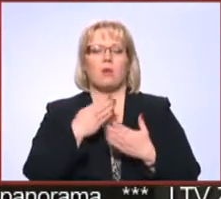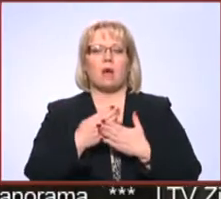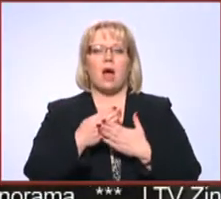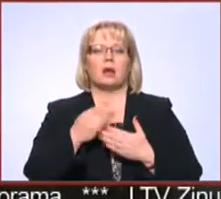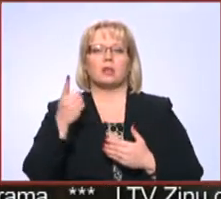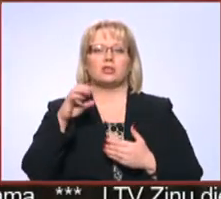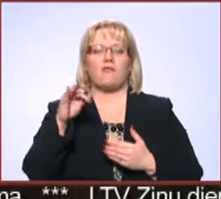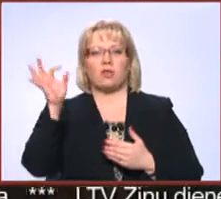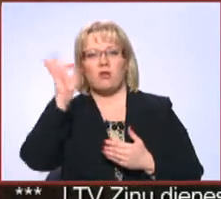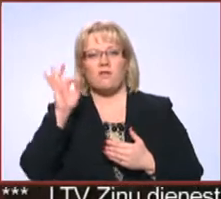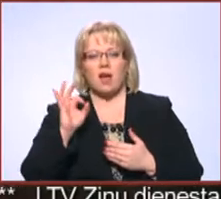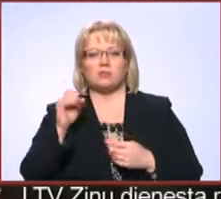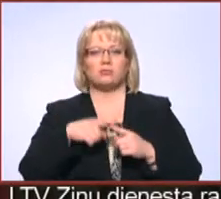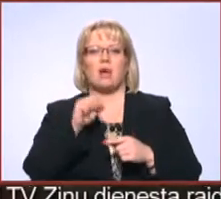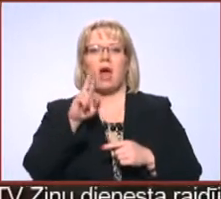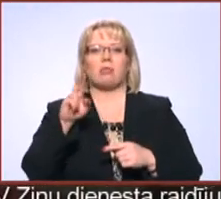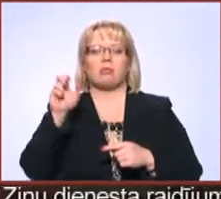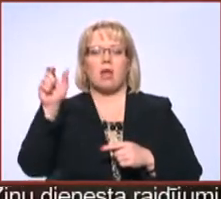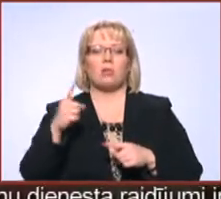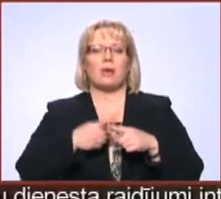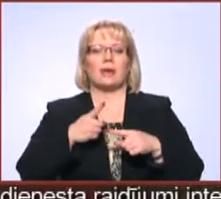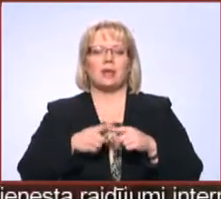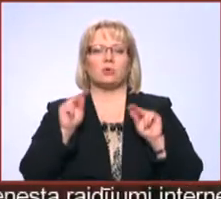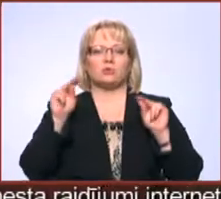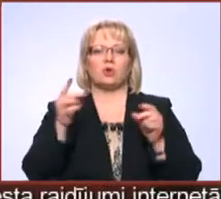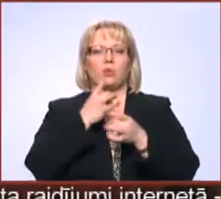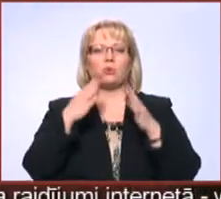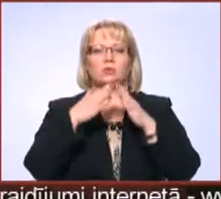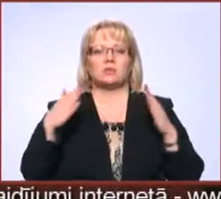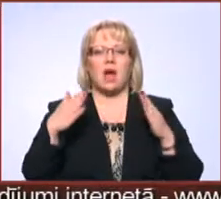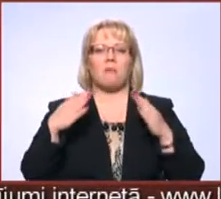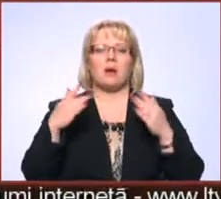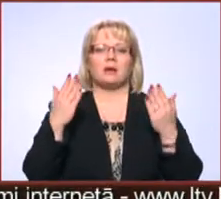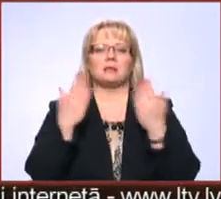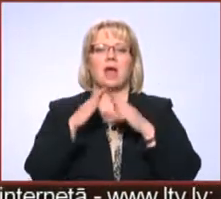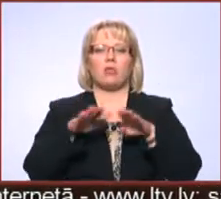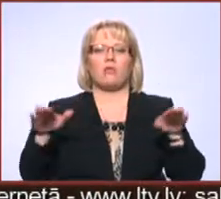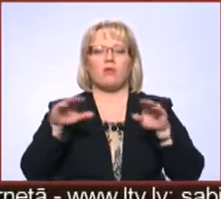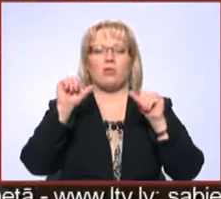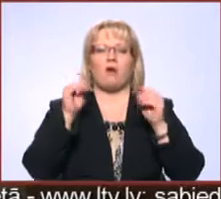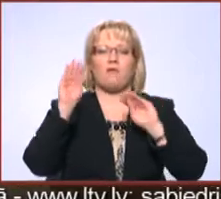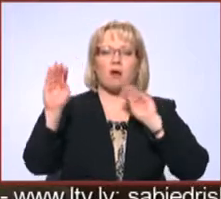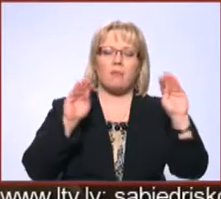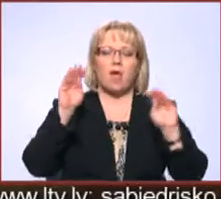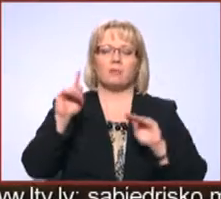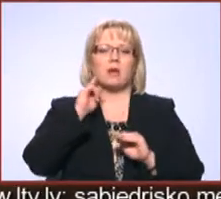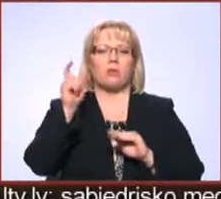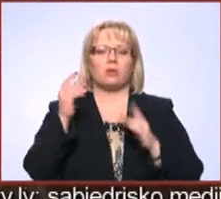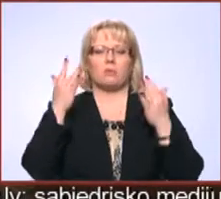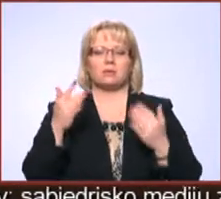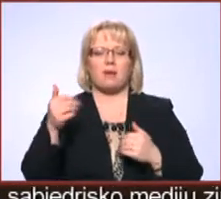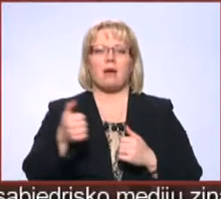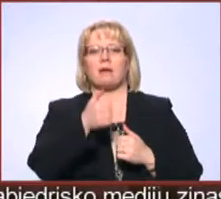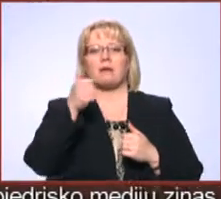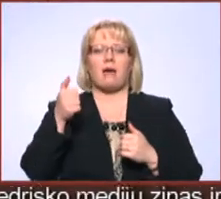Sofijai no Vācijas un Annai no Grieķijas uzticēts veikt kultūras namaskatuves noformējumu, Gulbenes novada jauniešu pasākumam gada